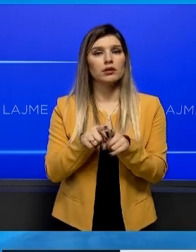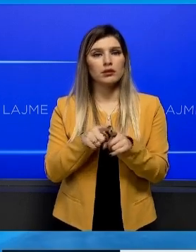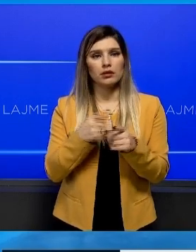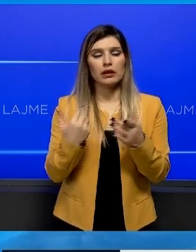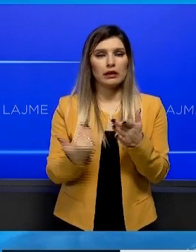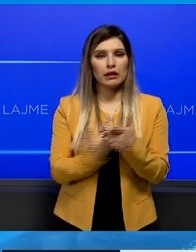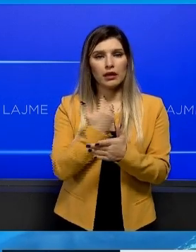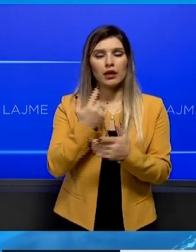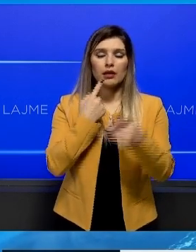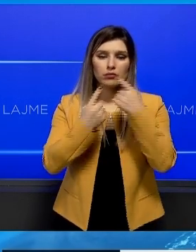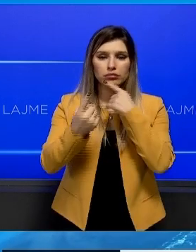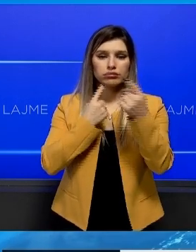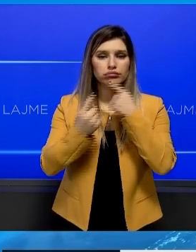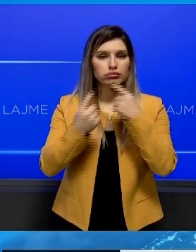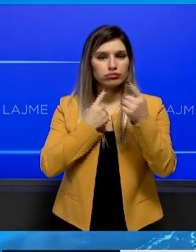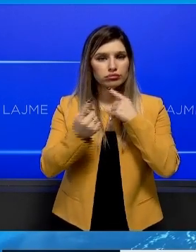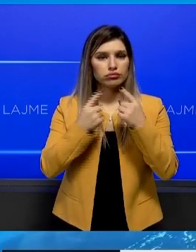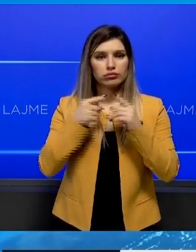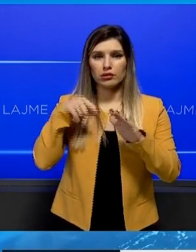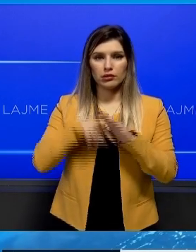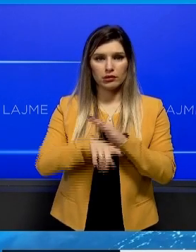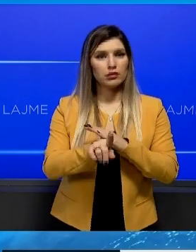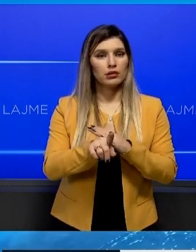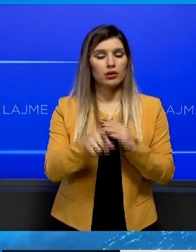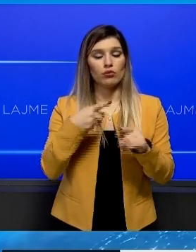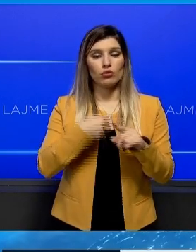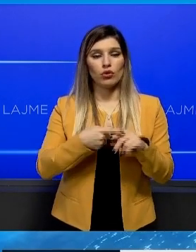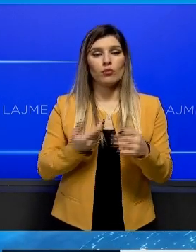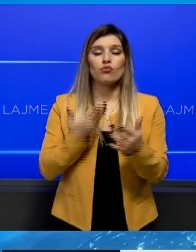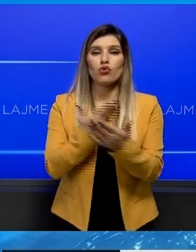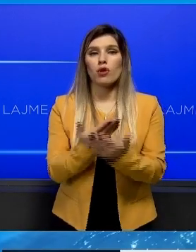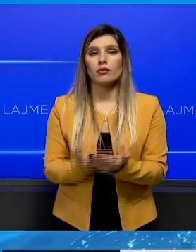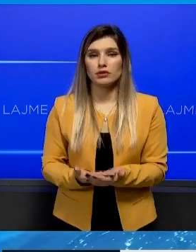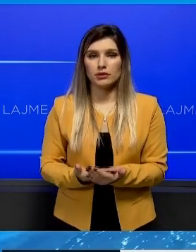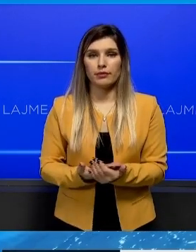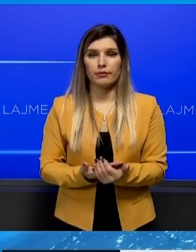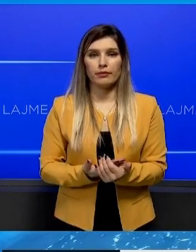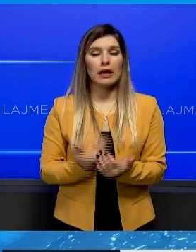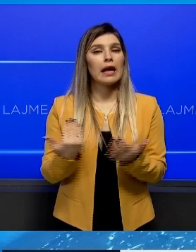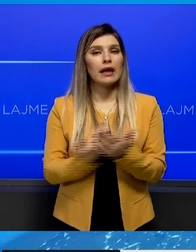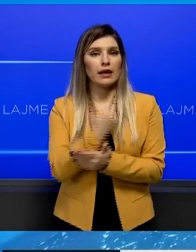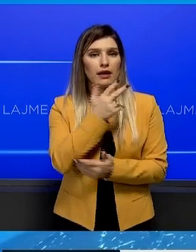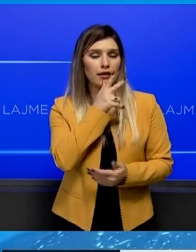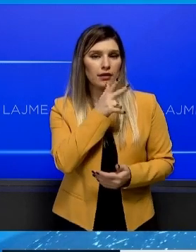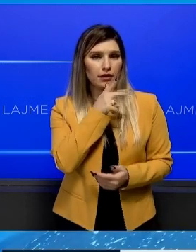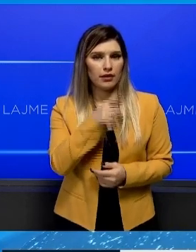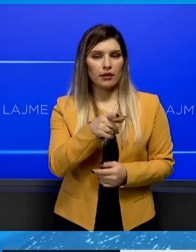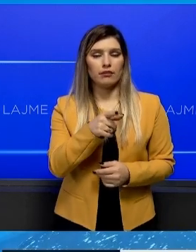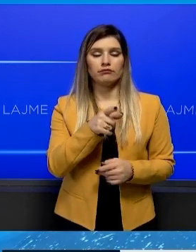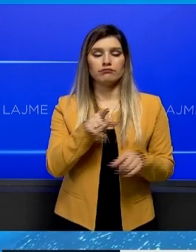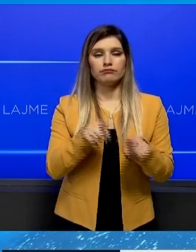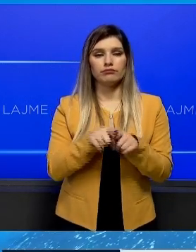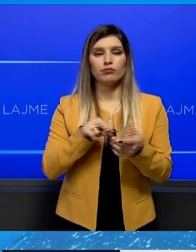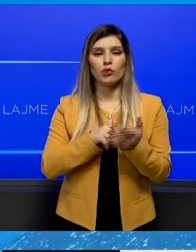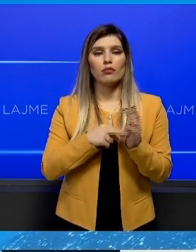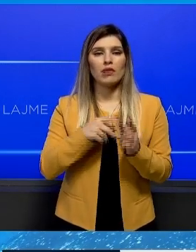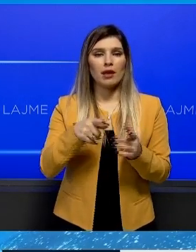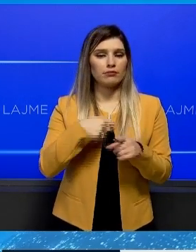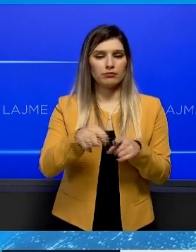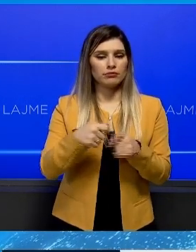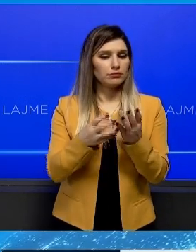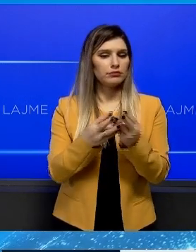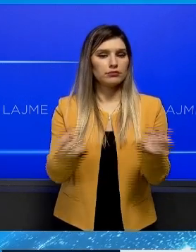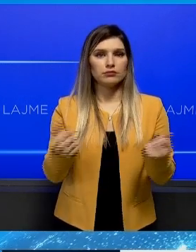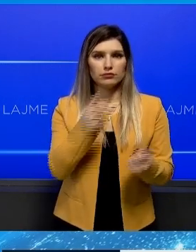në piesën e debatit për mbajtësor dhe të vije me rekomandimet sakta për eliminimin e këti defekti cili